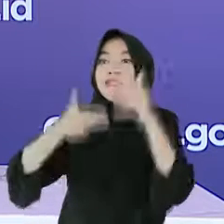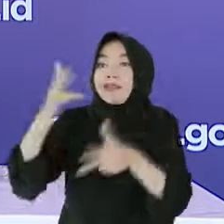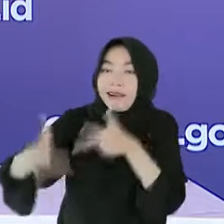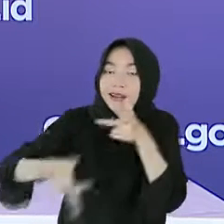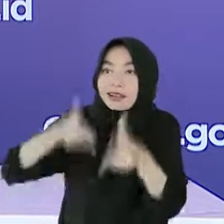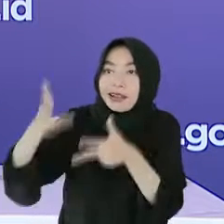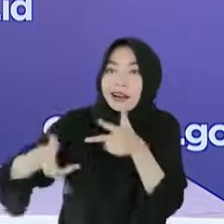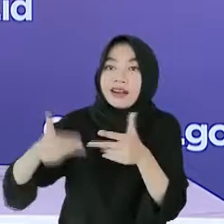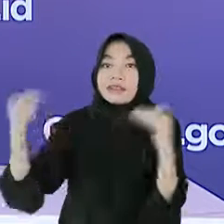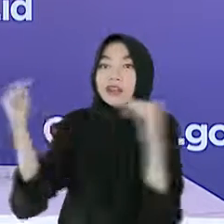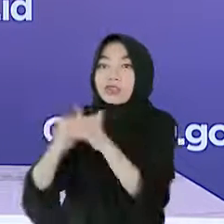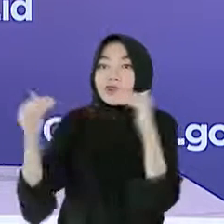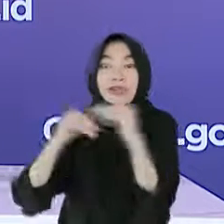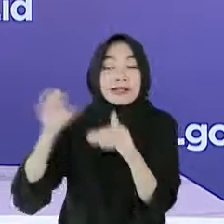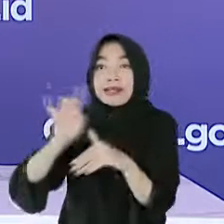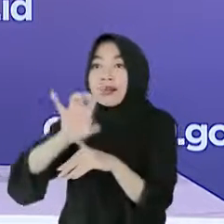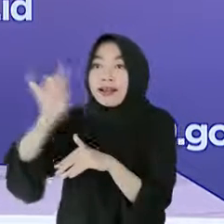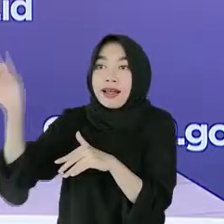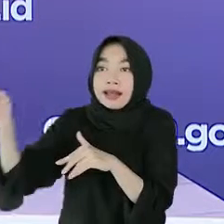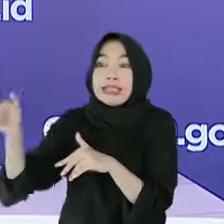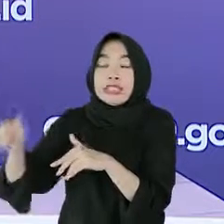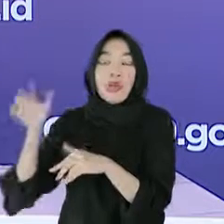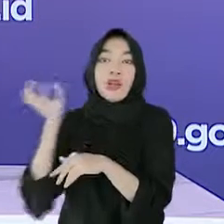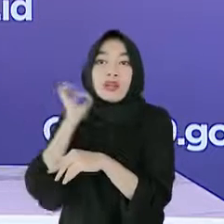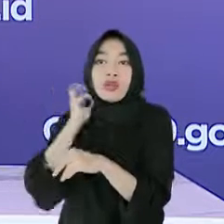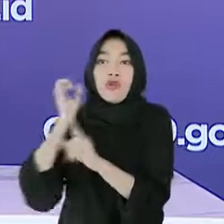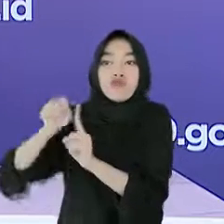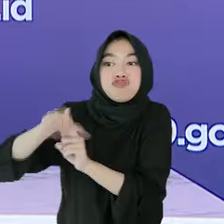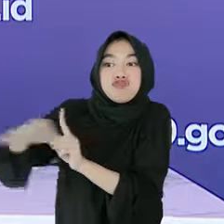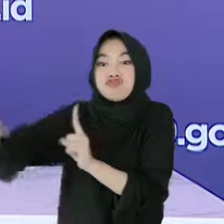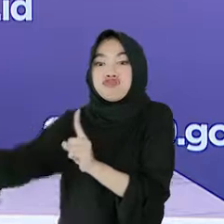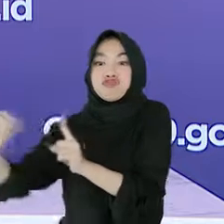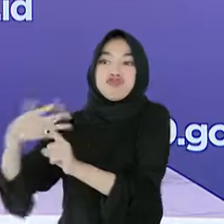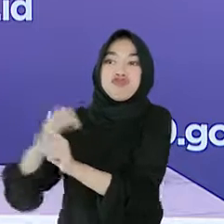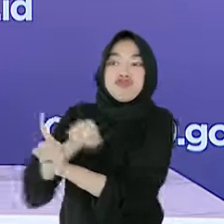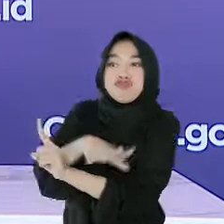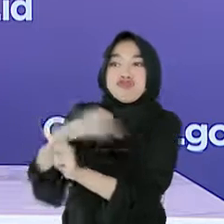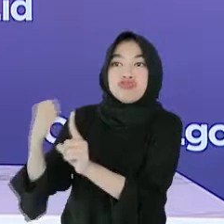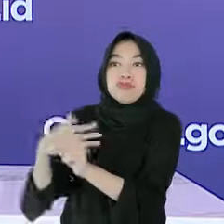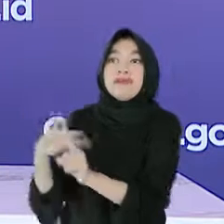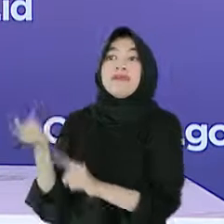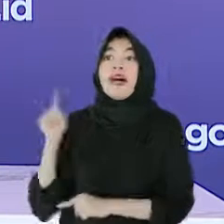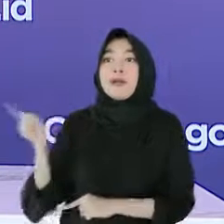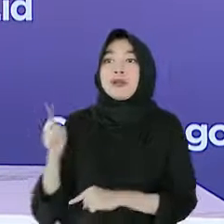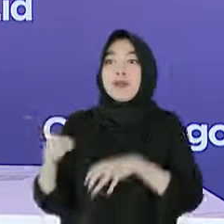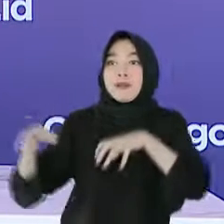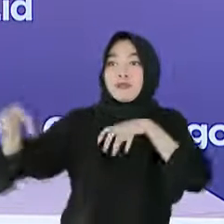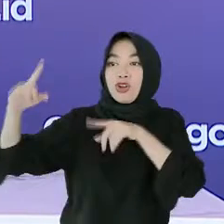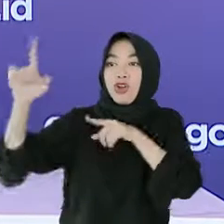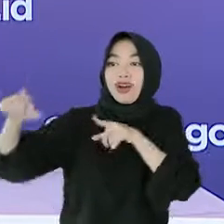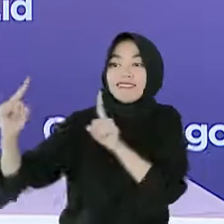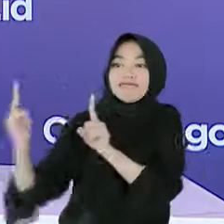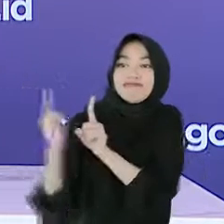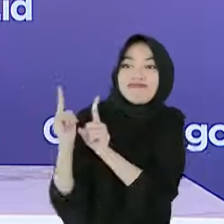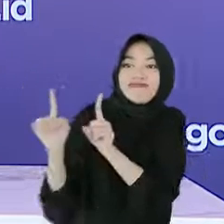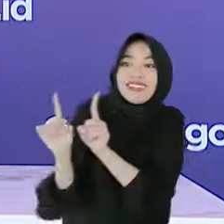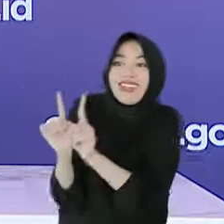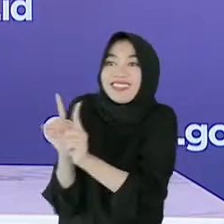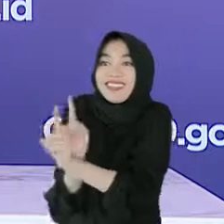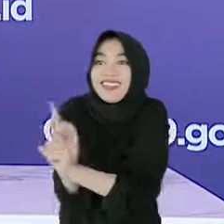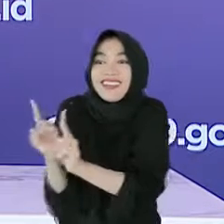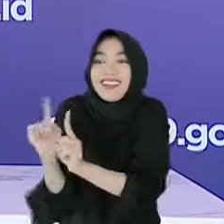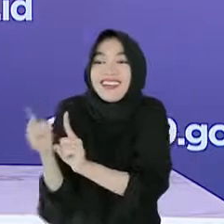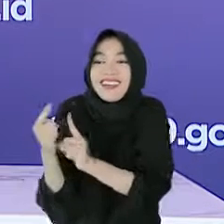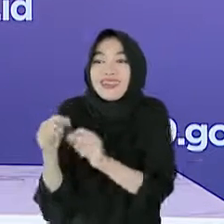kereta api, dan transportasi umum lainnya memiliki risiko penularan tersendiri karena jarak antar penumpang yang sulit dikendalikan